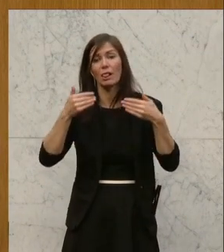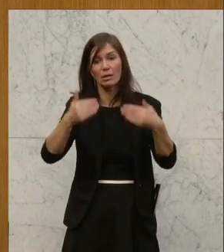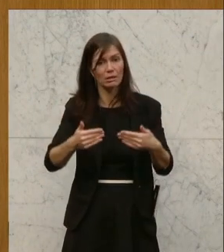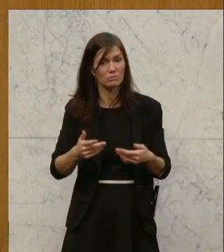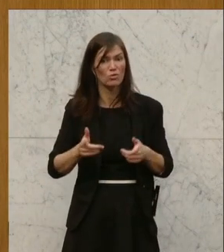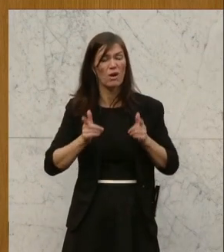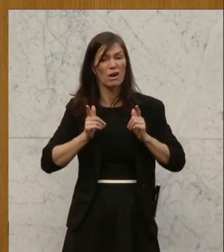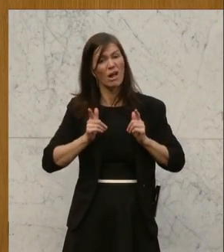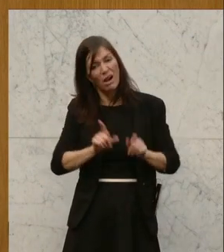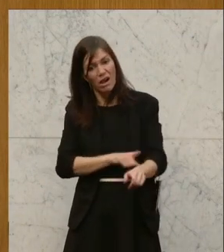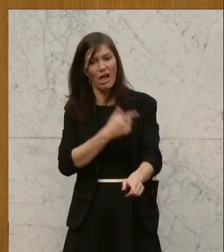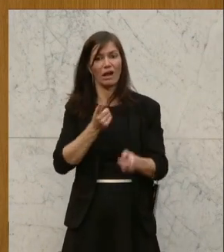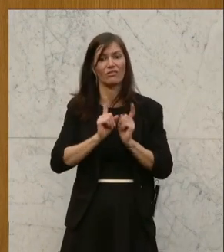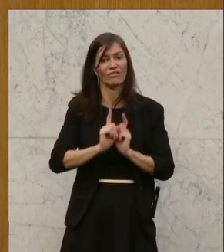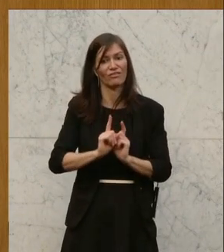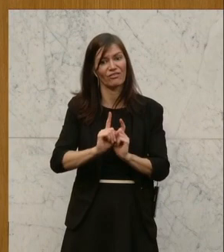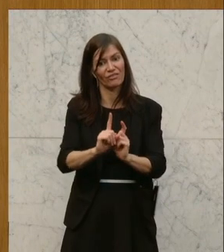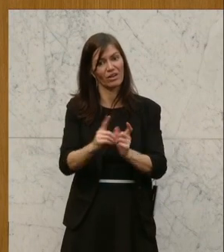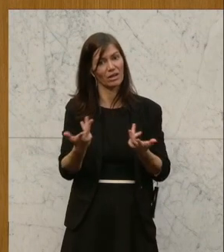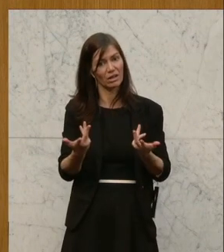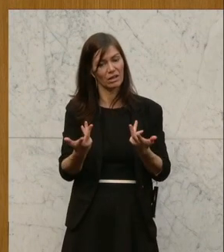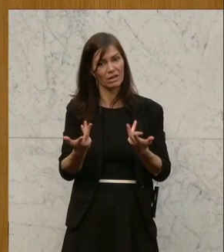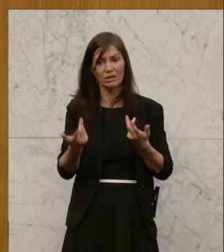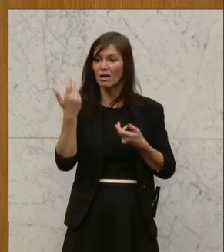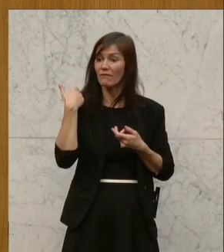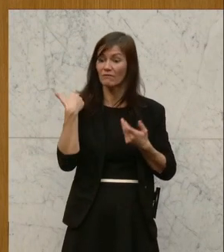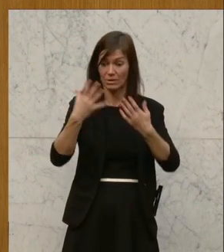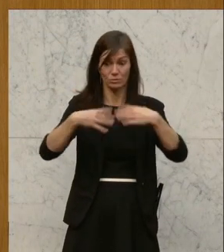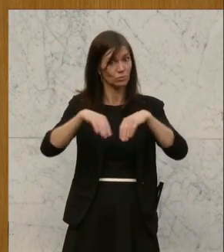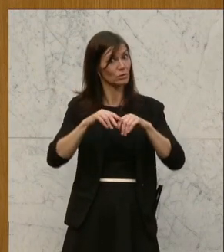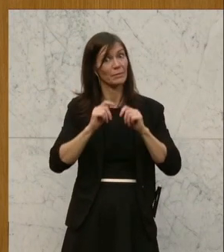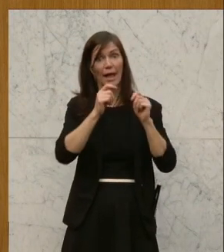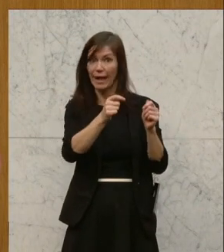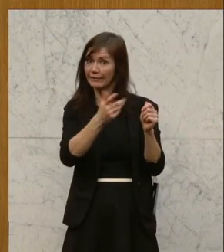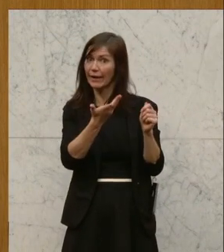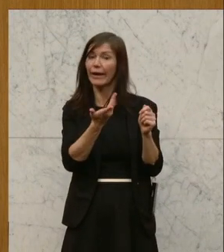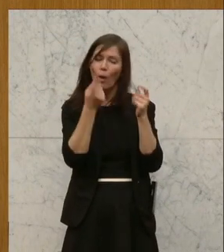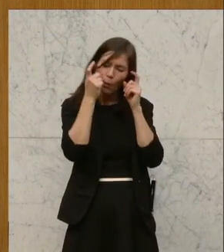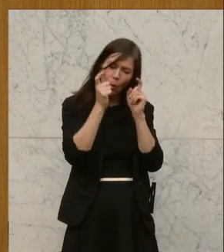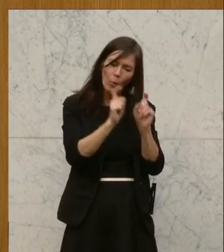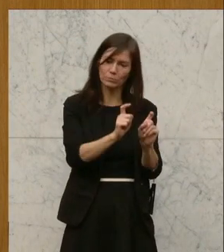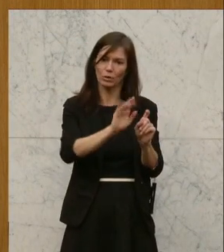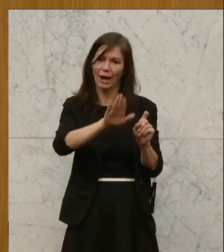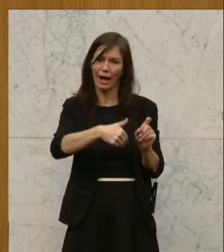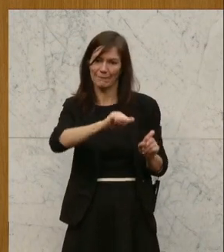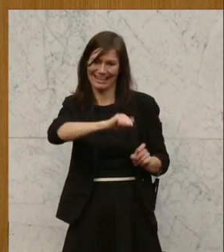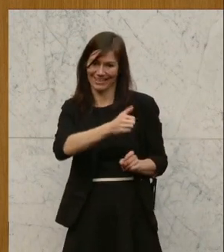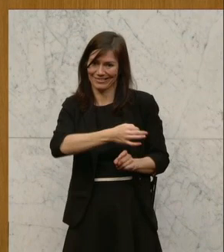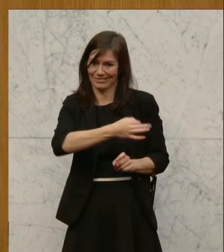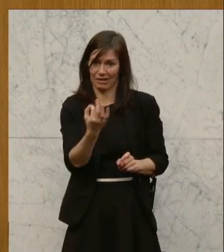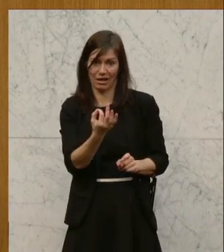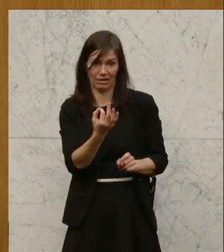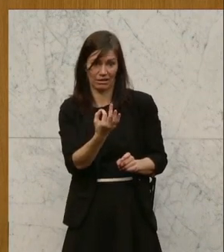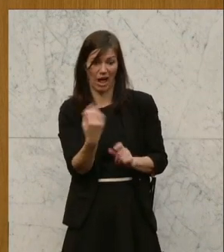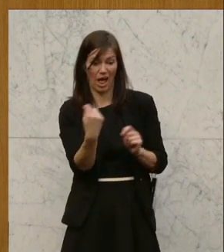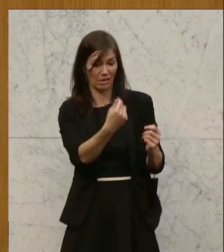diesem Bereich, in diesem Hause einen gemeinsamen Antrag gegeben für den Bereich Obsorge ab dem ersten Tag. Der liegt schon einige